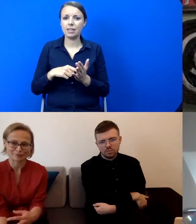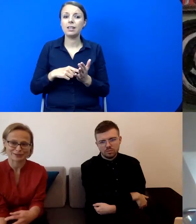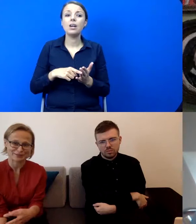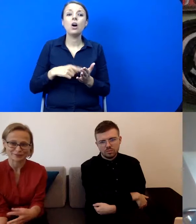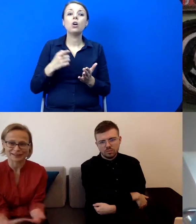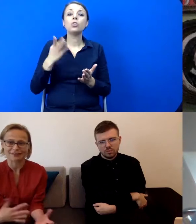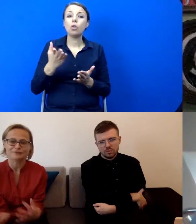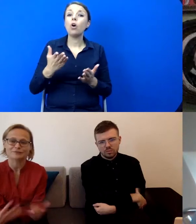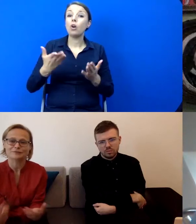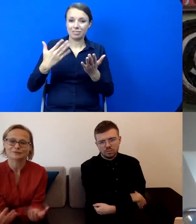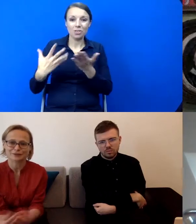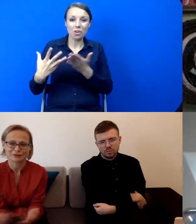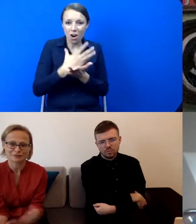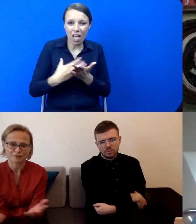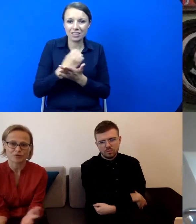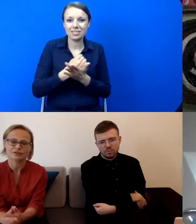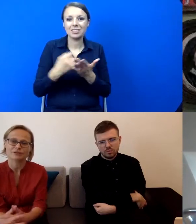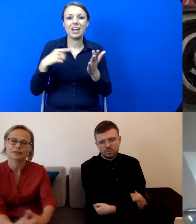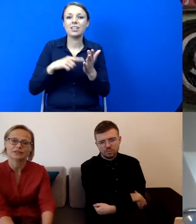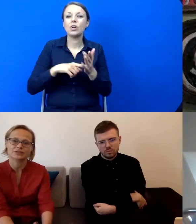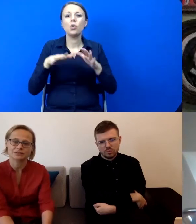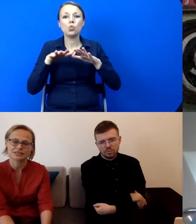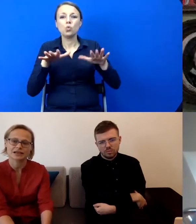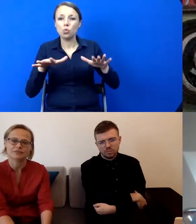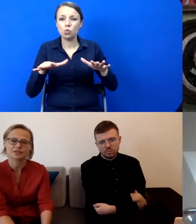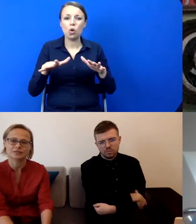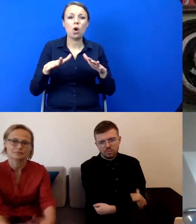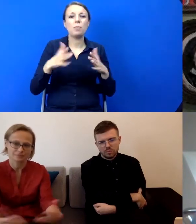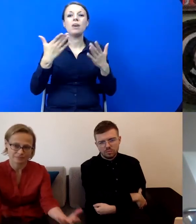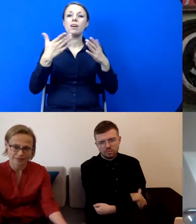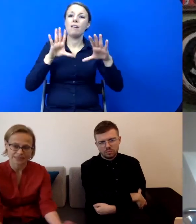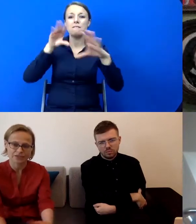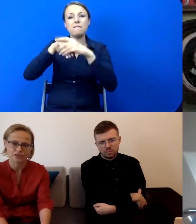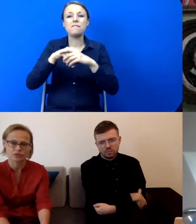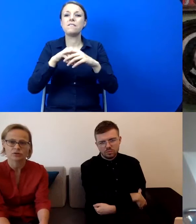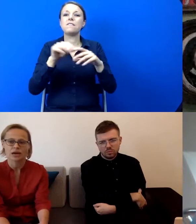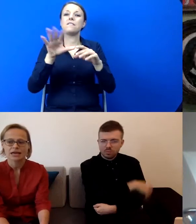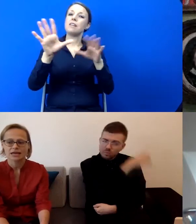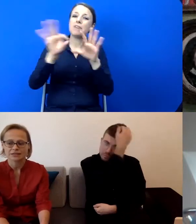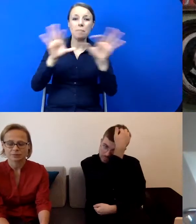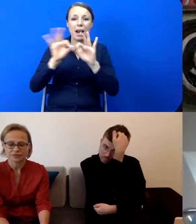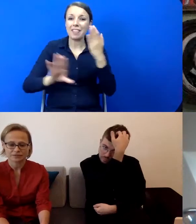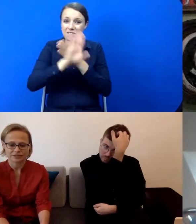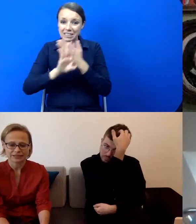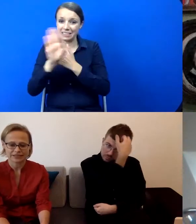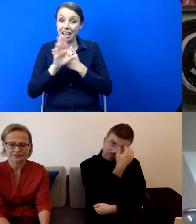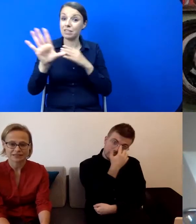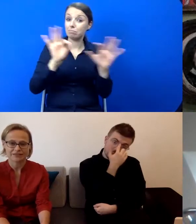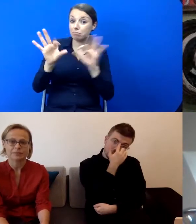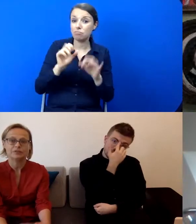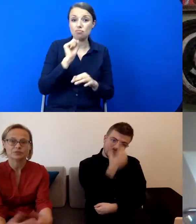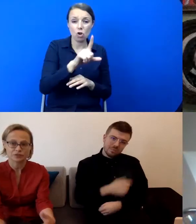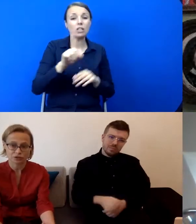nie prezentowana w niewielkim wyborze w ramach naszych wystaw, czasem prace też nieżdżą i są prezentowane na innych